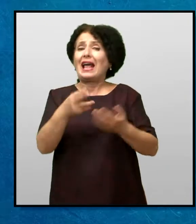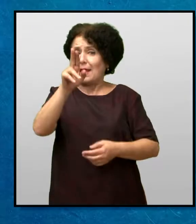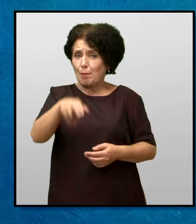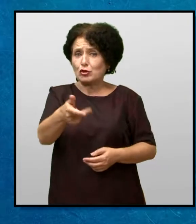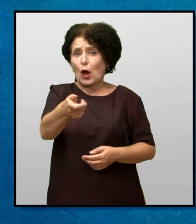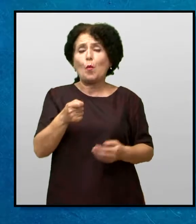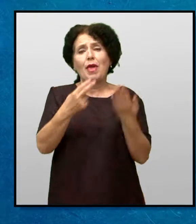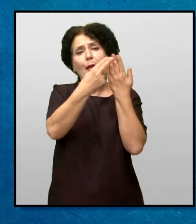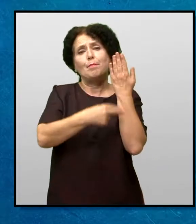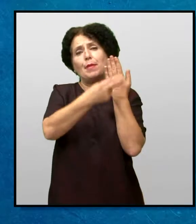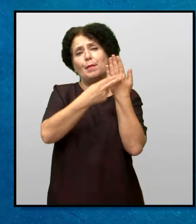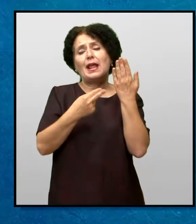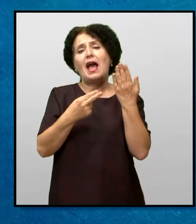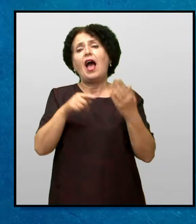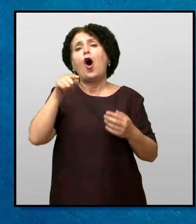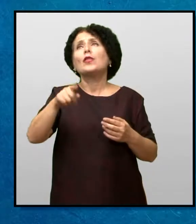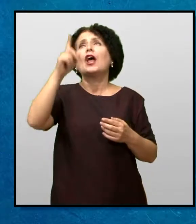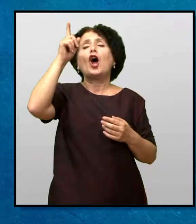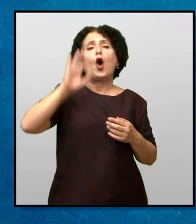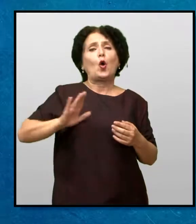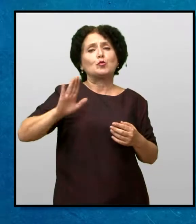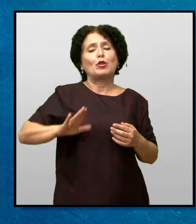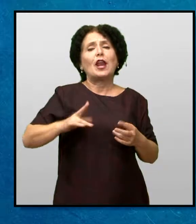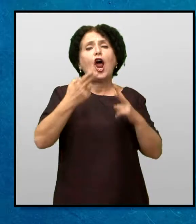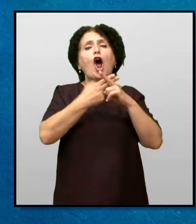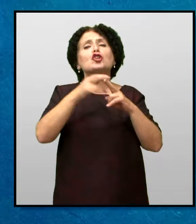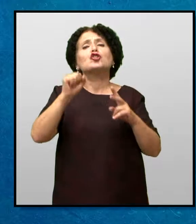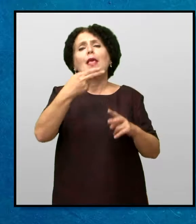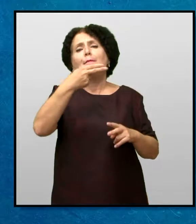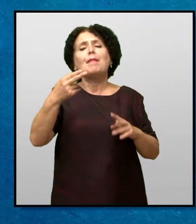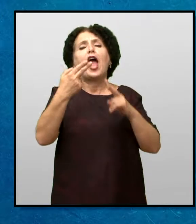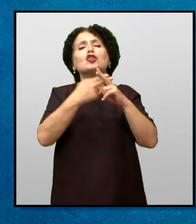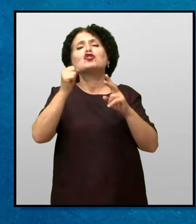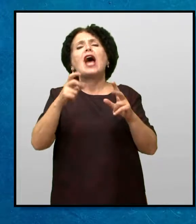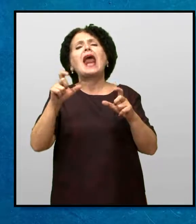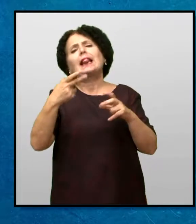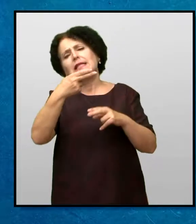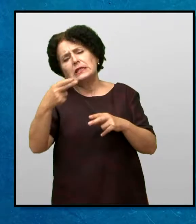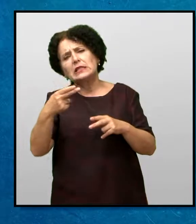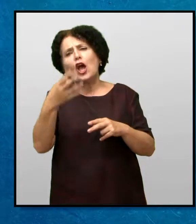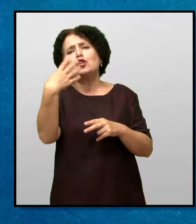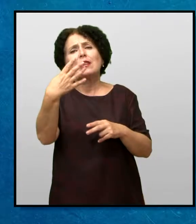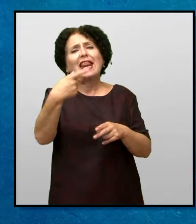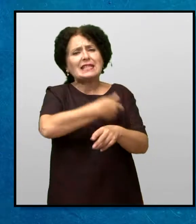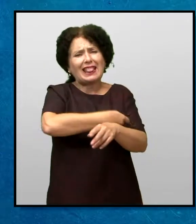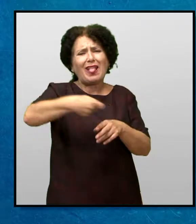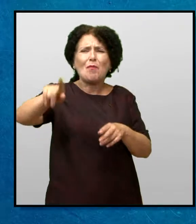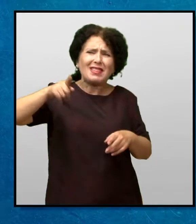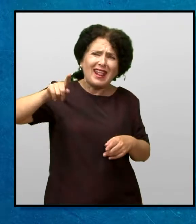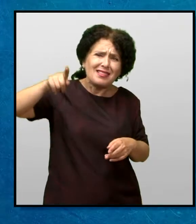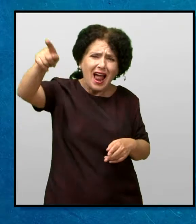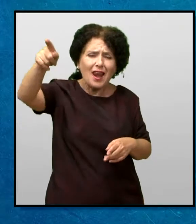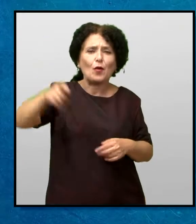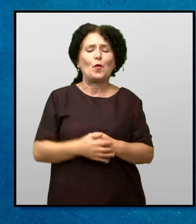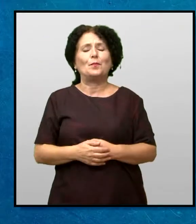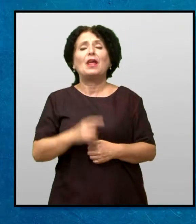каде што може да купи Библија е Од господинот Чарлз, кој живе во градот Бала од далечен 40 км